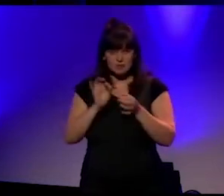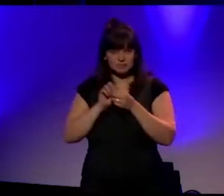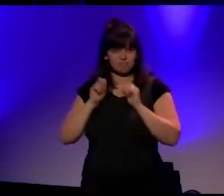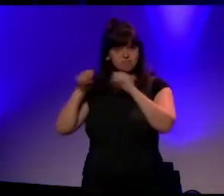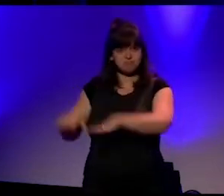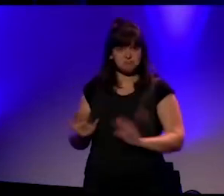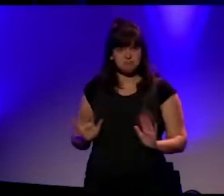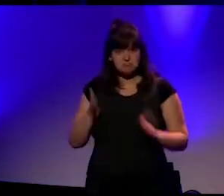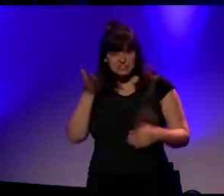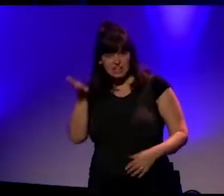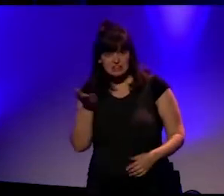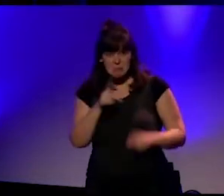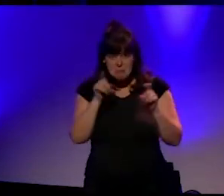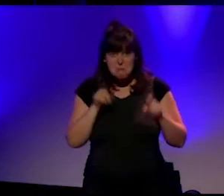vragen.